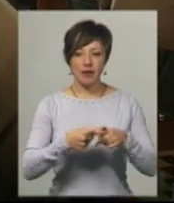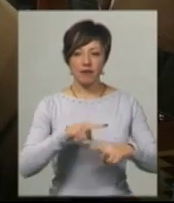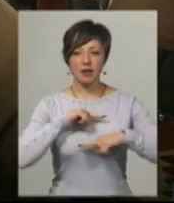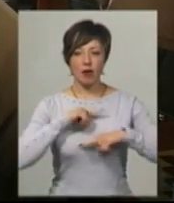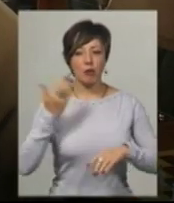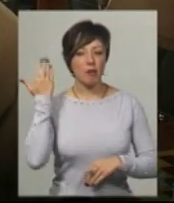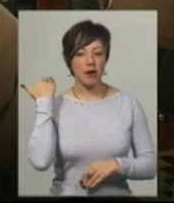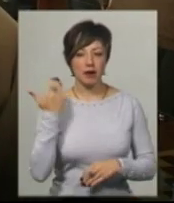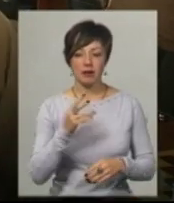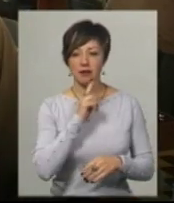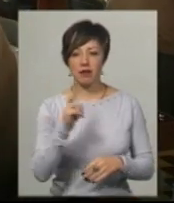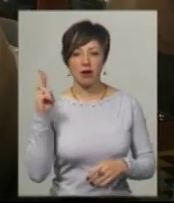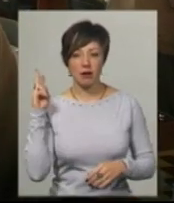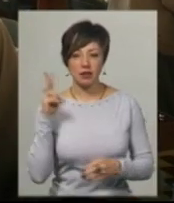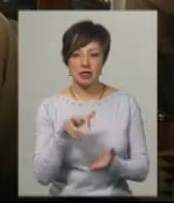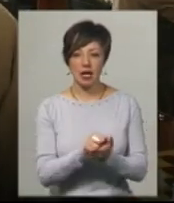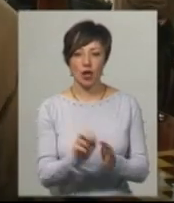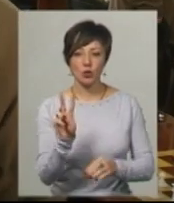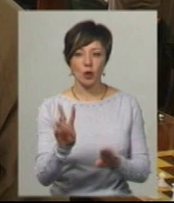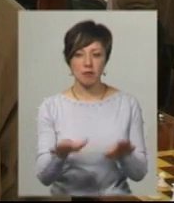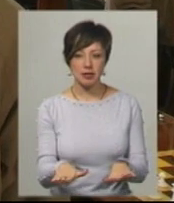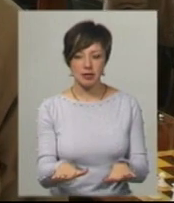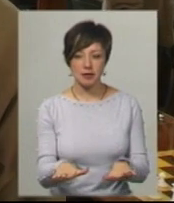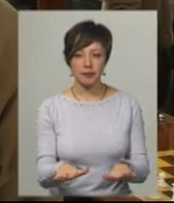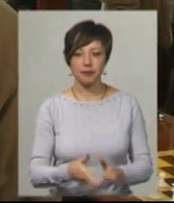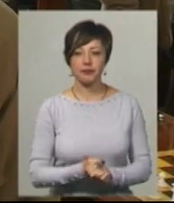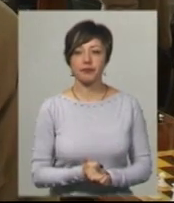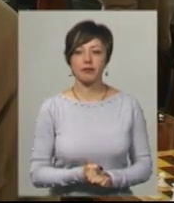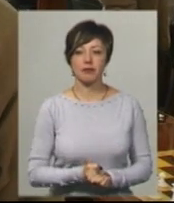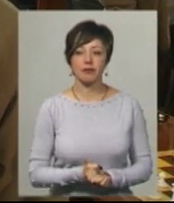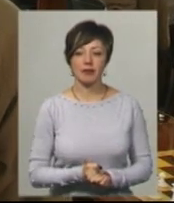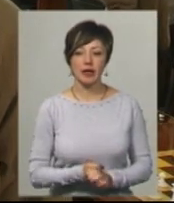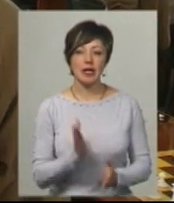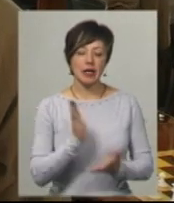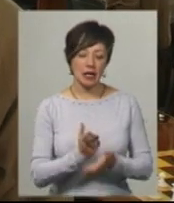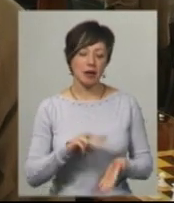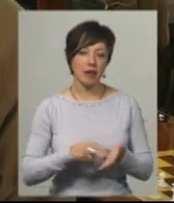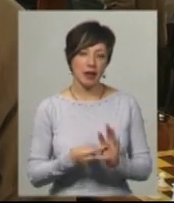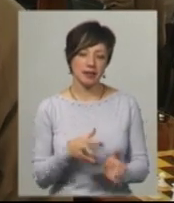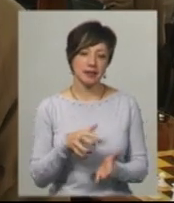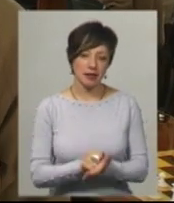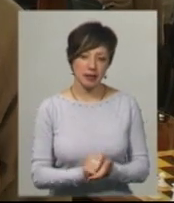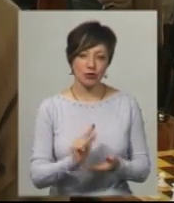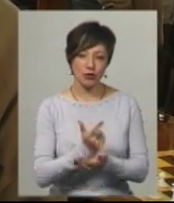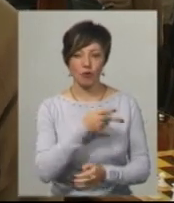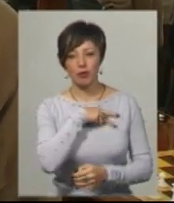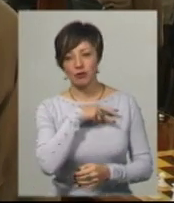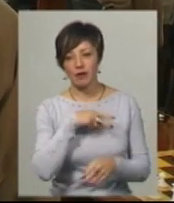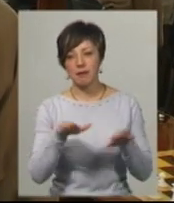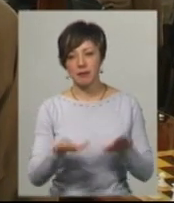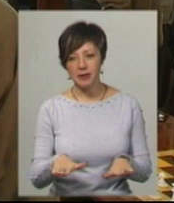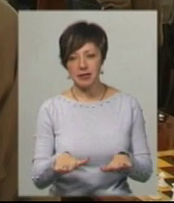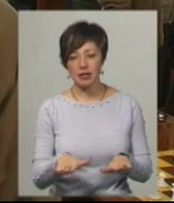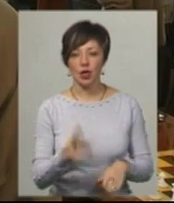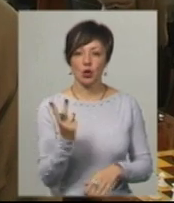попередніх, там років два зайняв друге місце. Є плани зайняти знову призове місце,